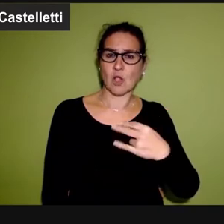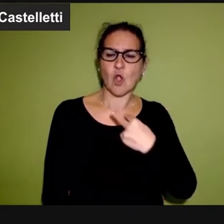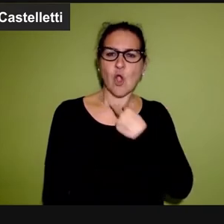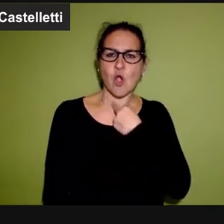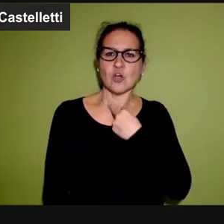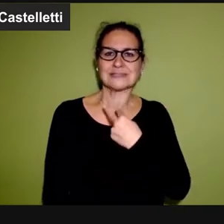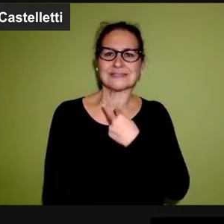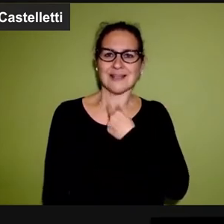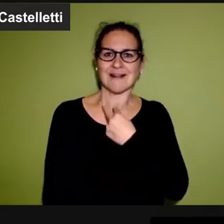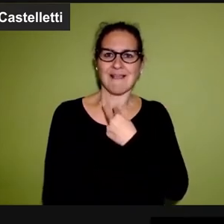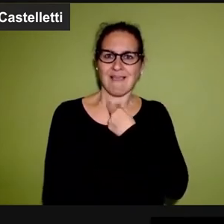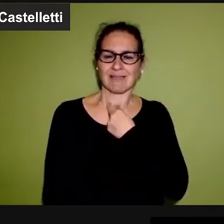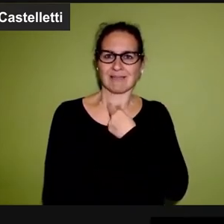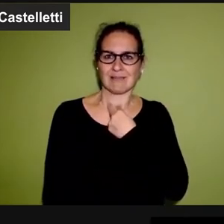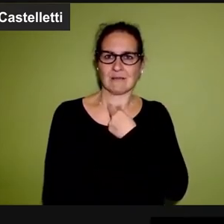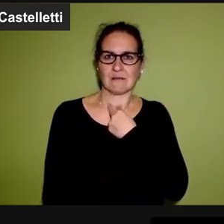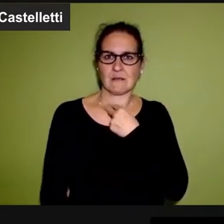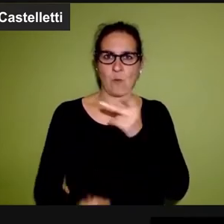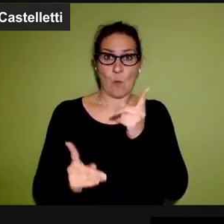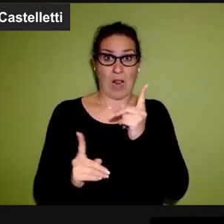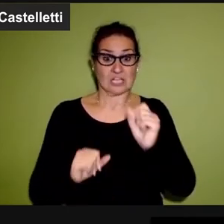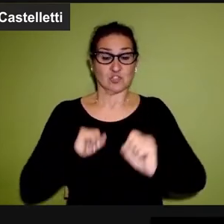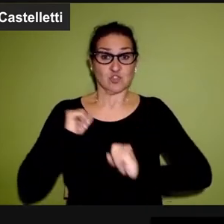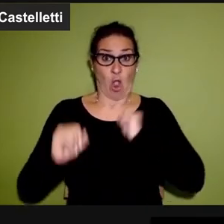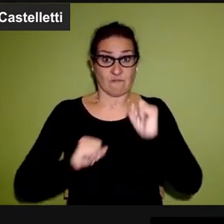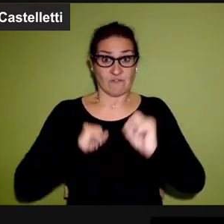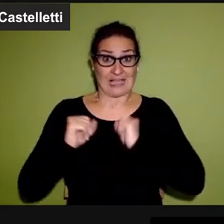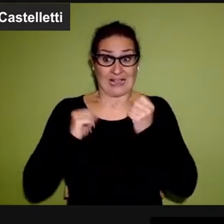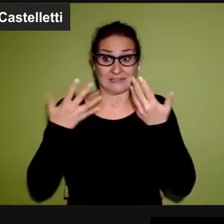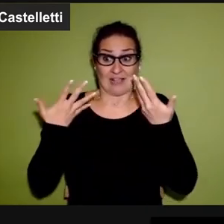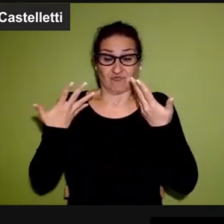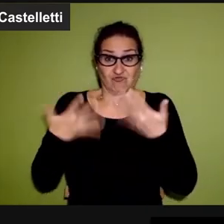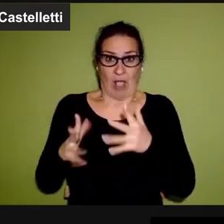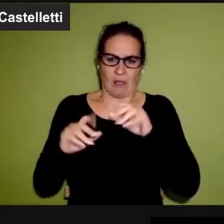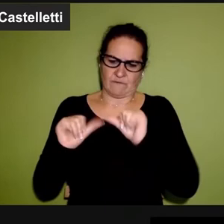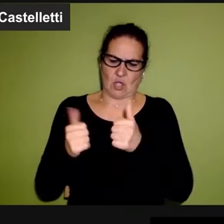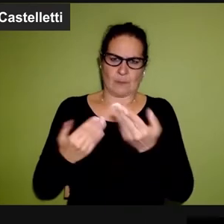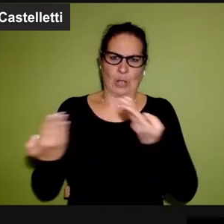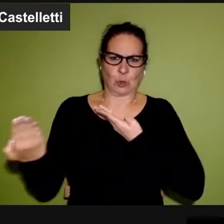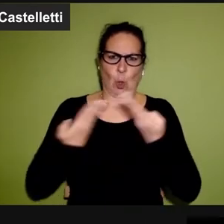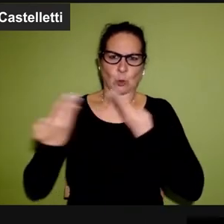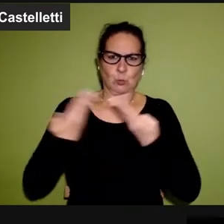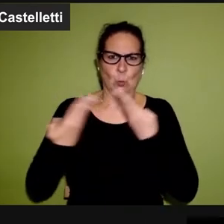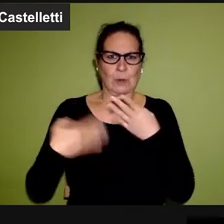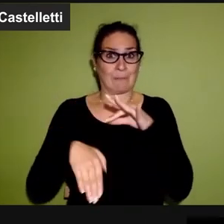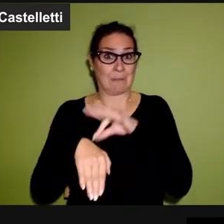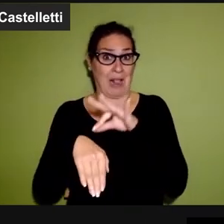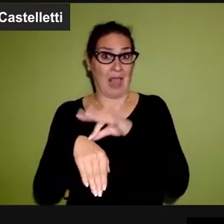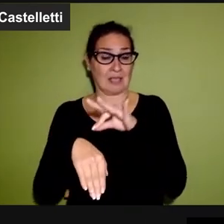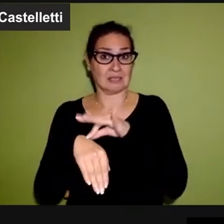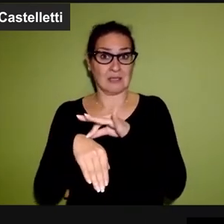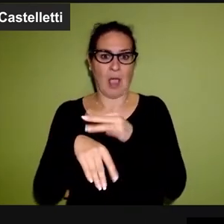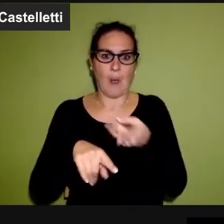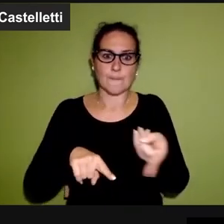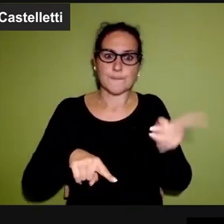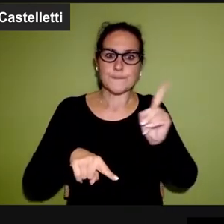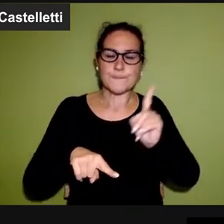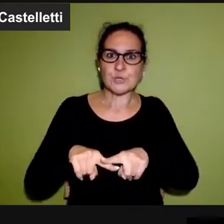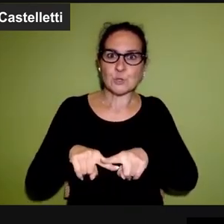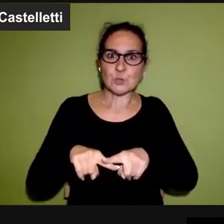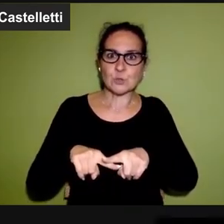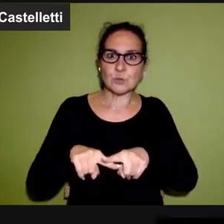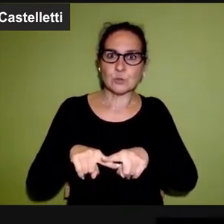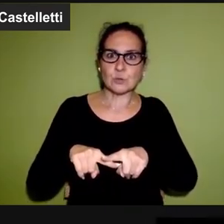costretti ad aggiungere alla loro sofferenza di tortura della malattia